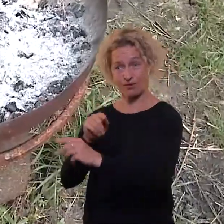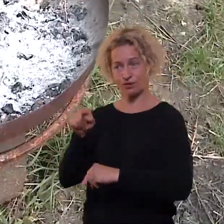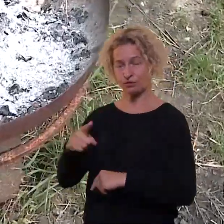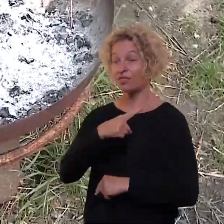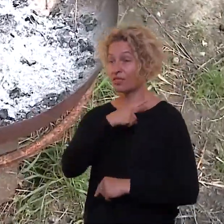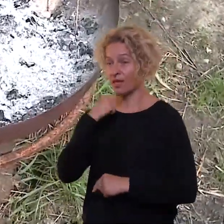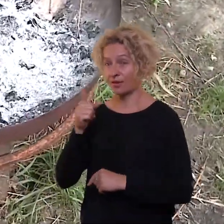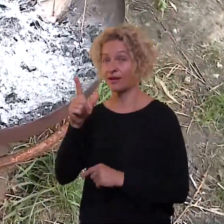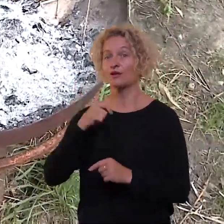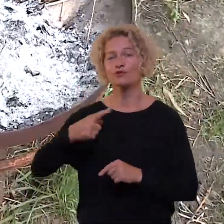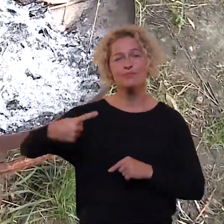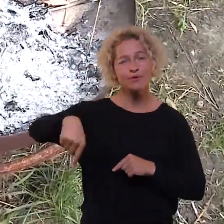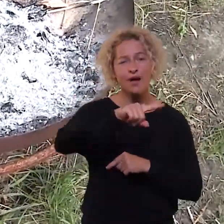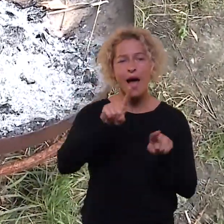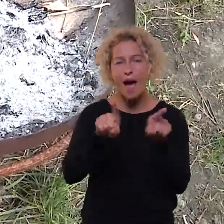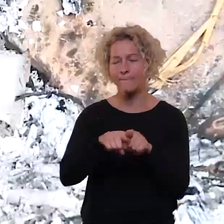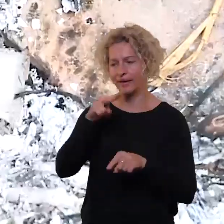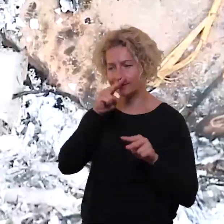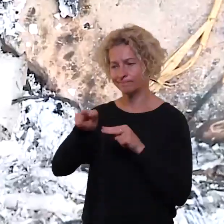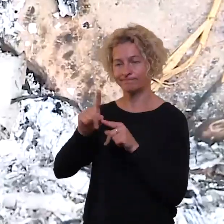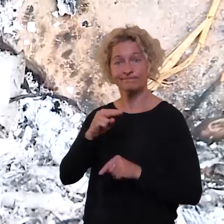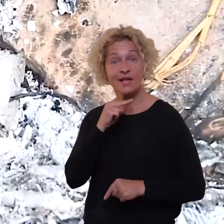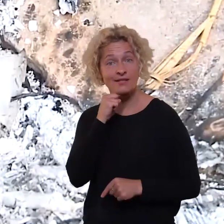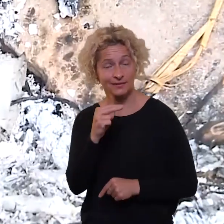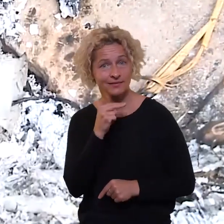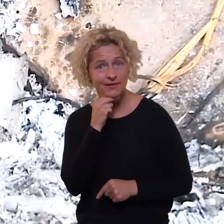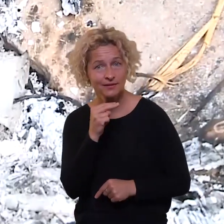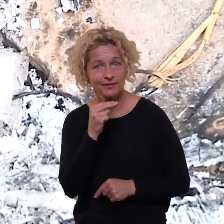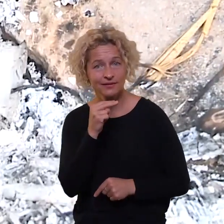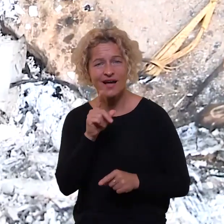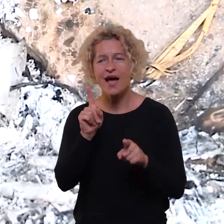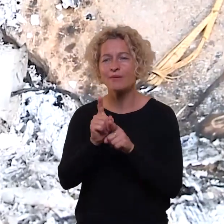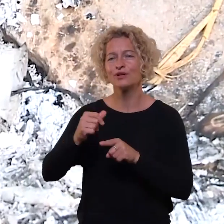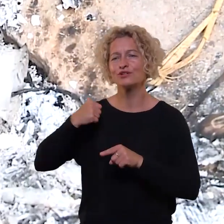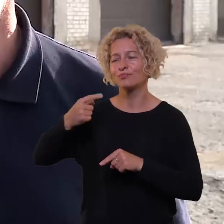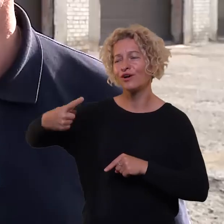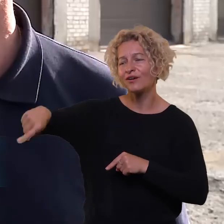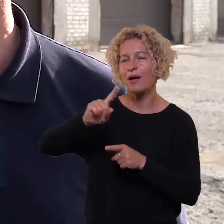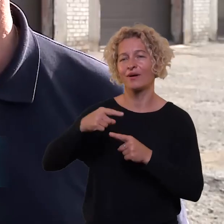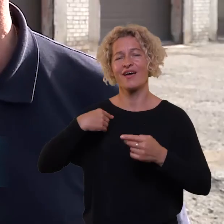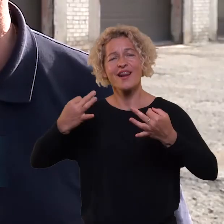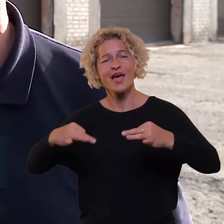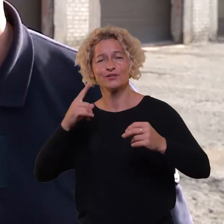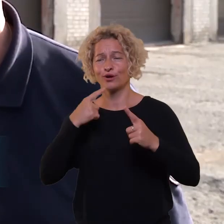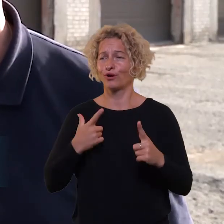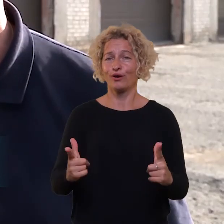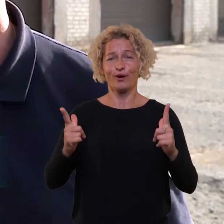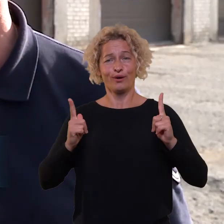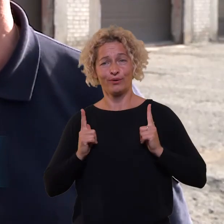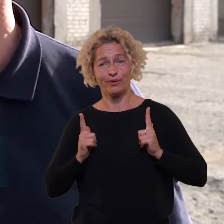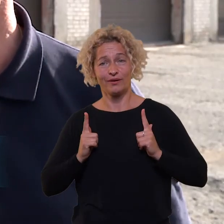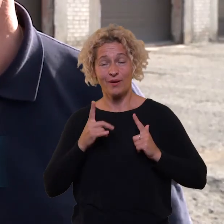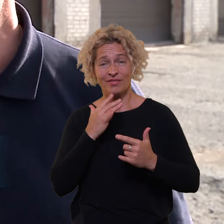gaisringumo rizikos, gyventojai turėtų nepamiršti būti atidus. Žmonės labai atsipalaidavė, gal dėl to